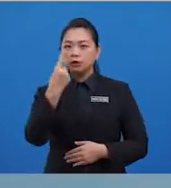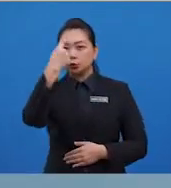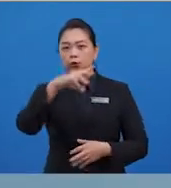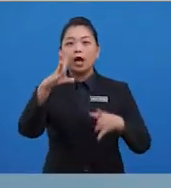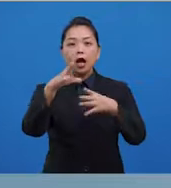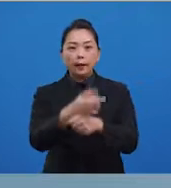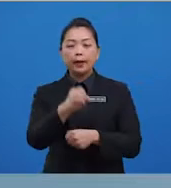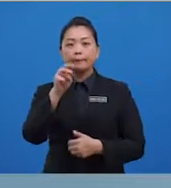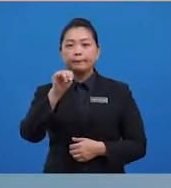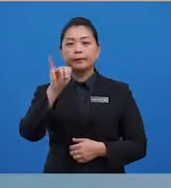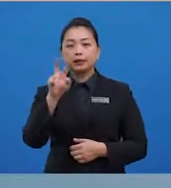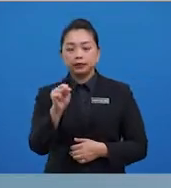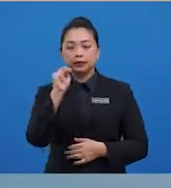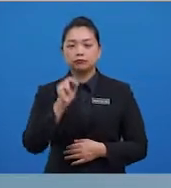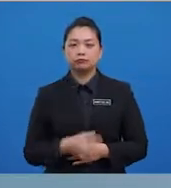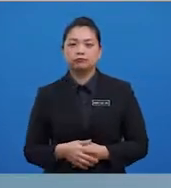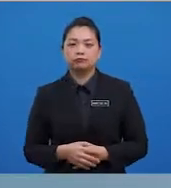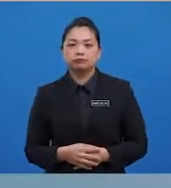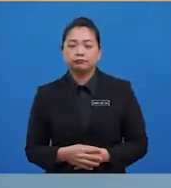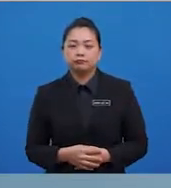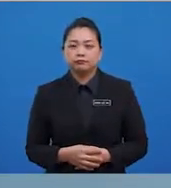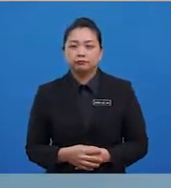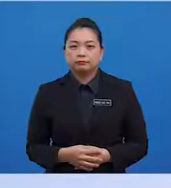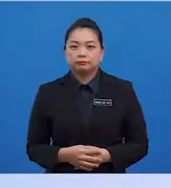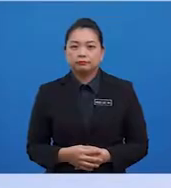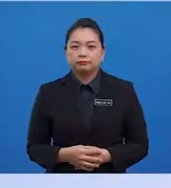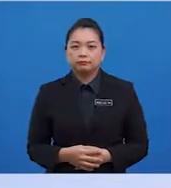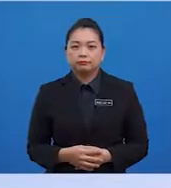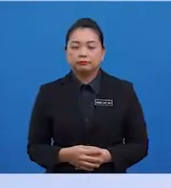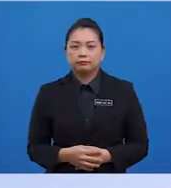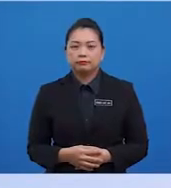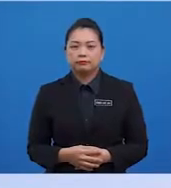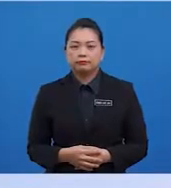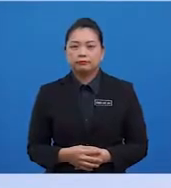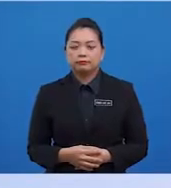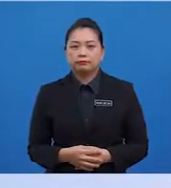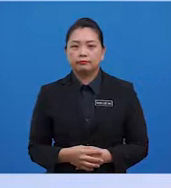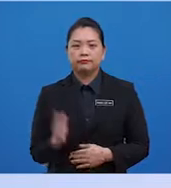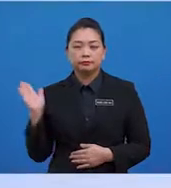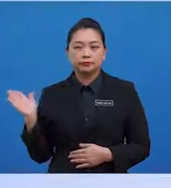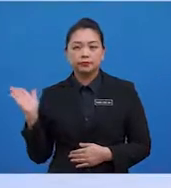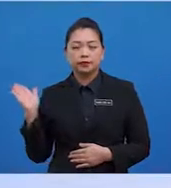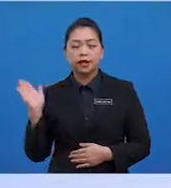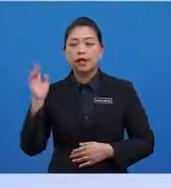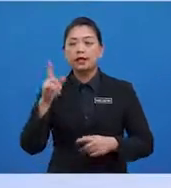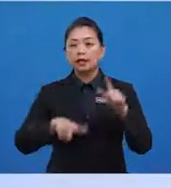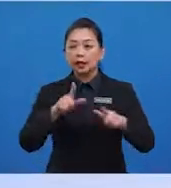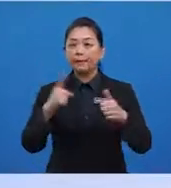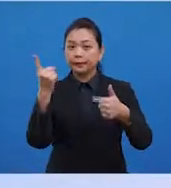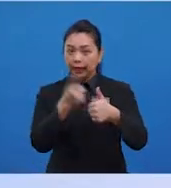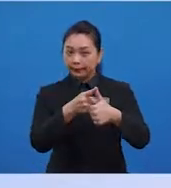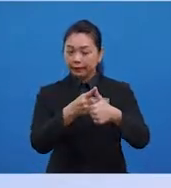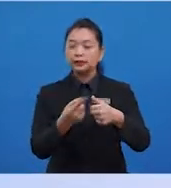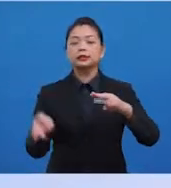daripada nilai cerapan satu set data. Langkah pertama, tambah ke semua nilai cerapan.